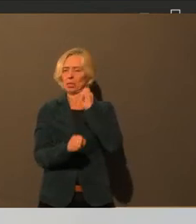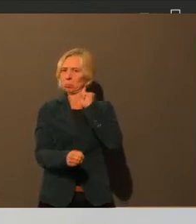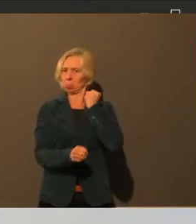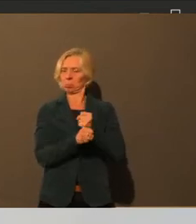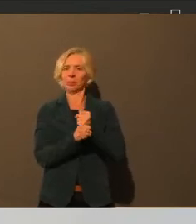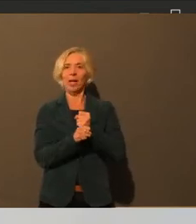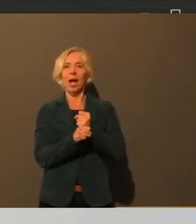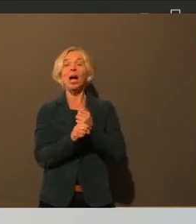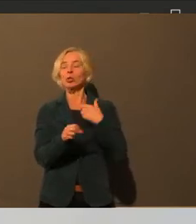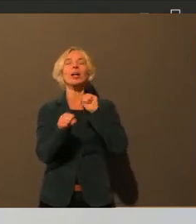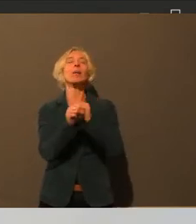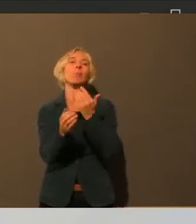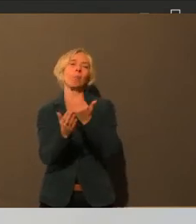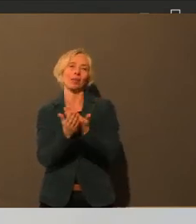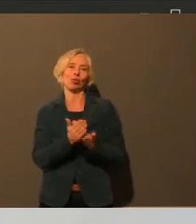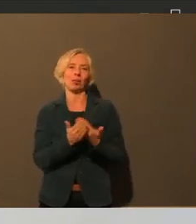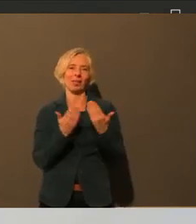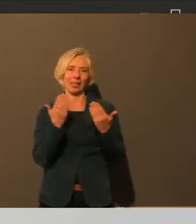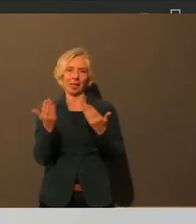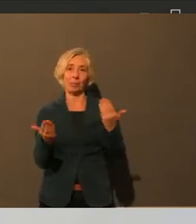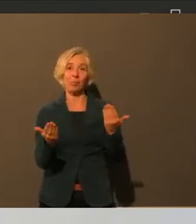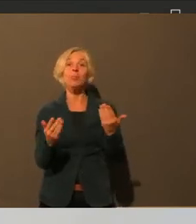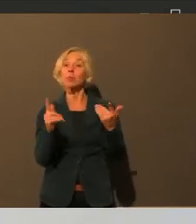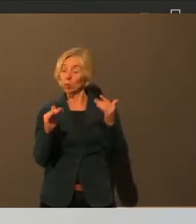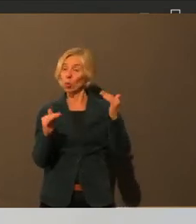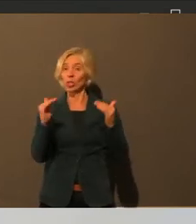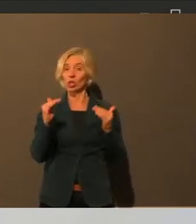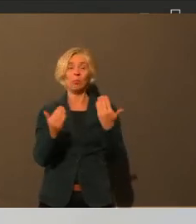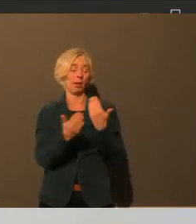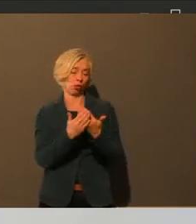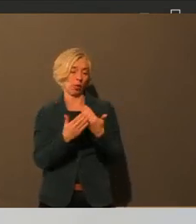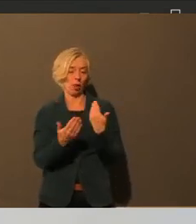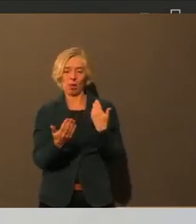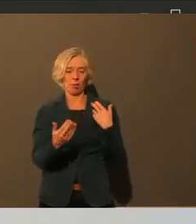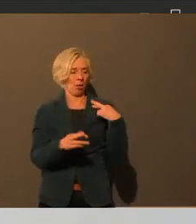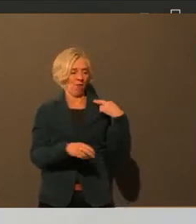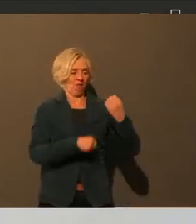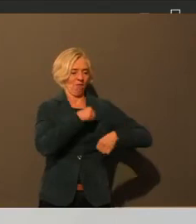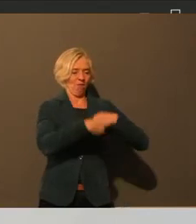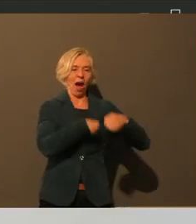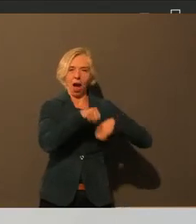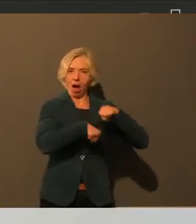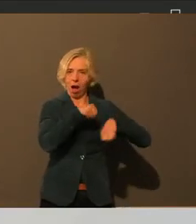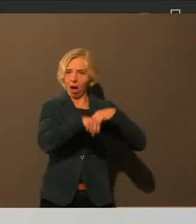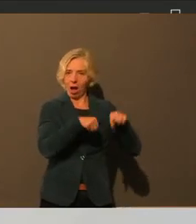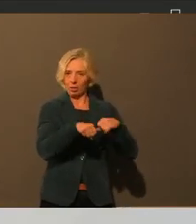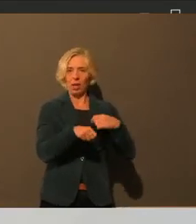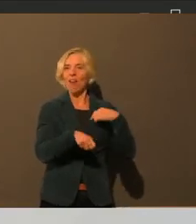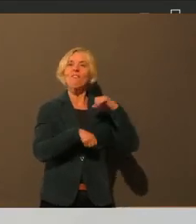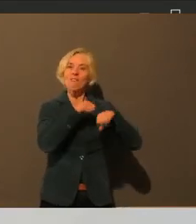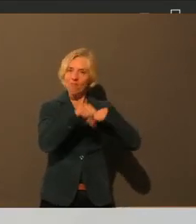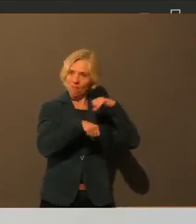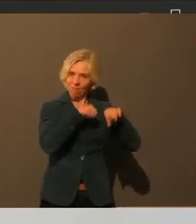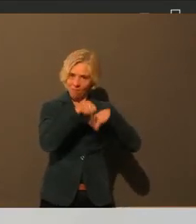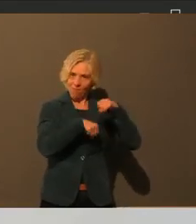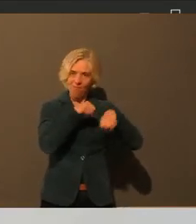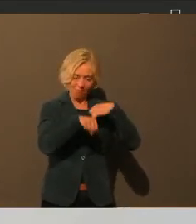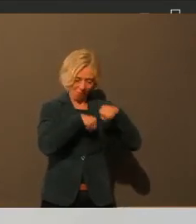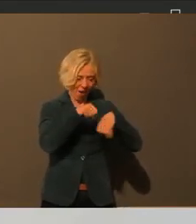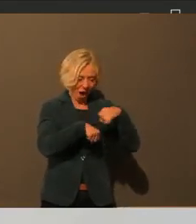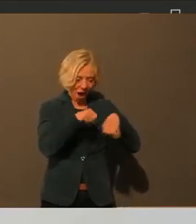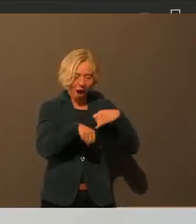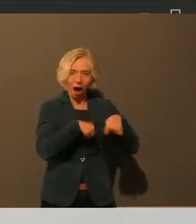Es ist ein Unterschied, ob jemand auf einem Rad zum Beispiel durch die Innenstadt fährt, dann kurz absteigt und zu einem